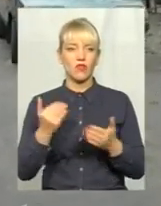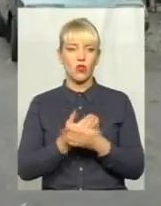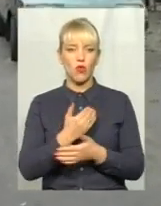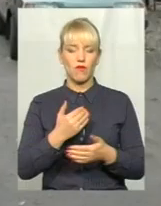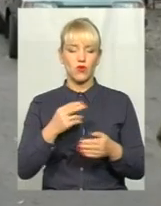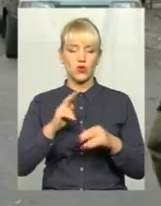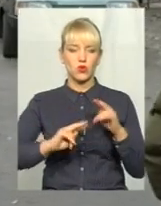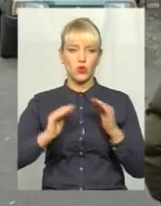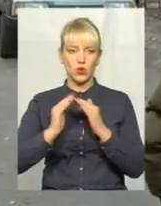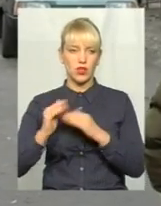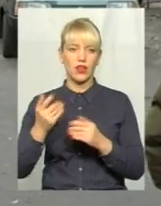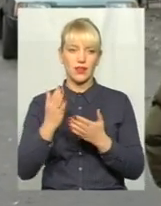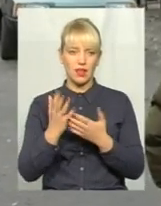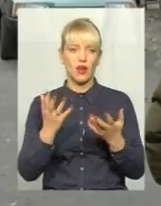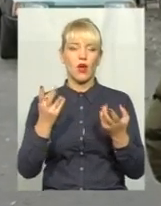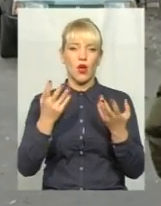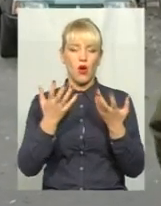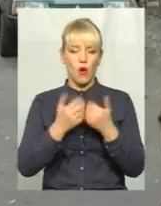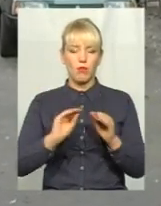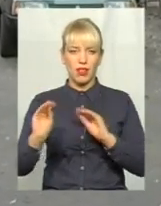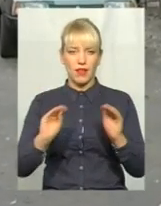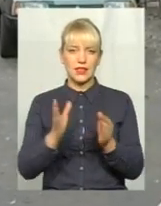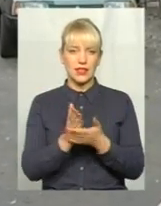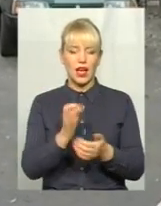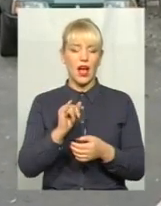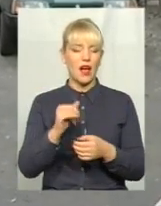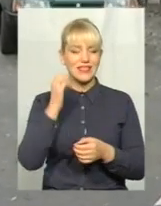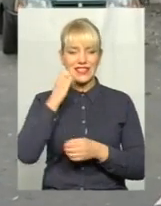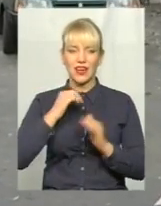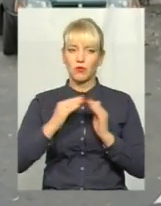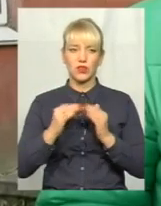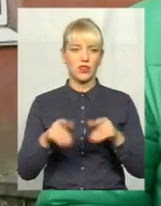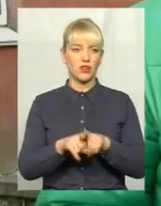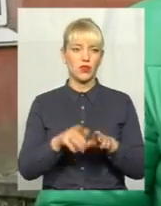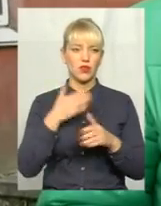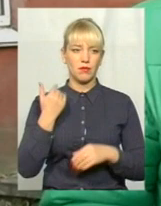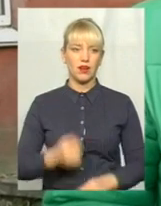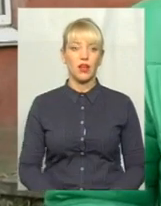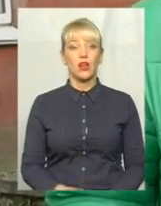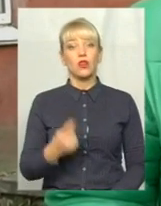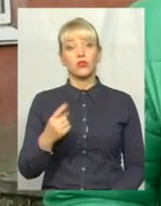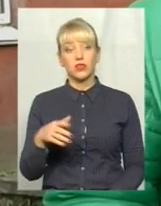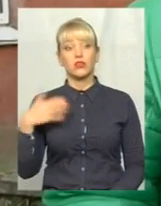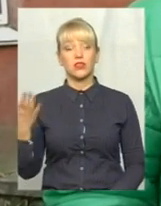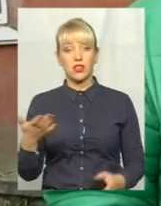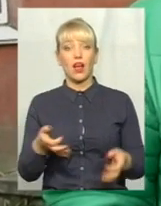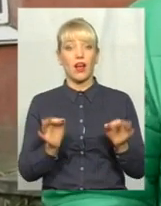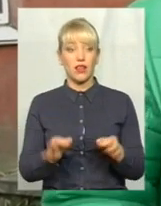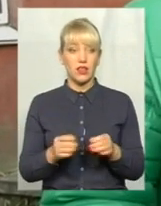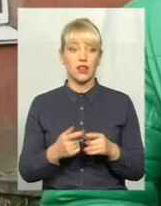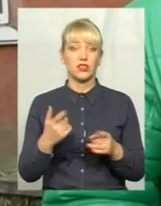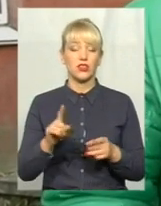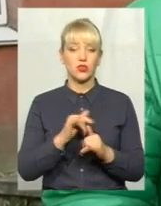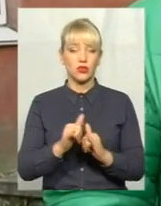вони обладнані, а в таких старих більш будинках, то немає. С однією, с ростом